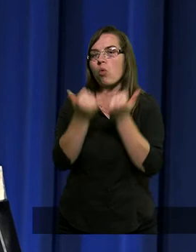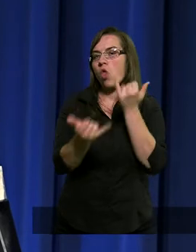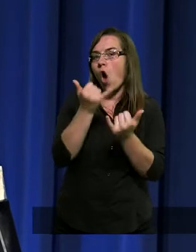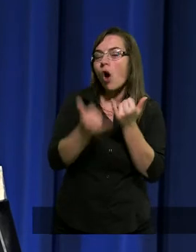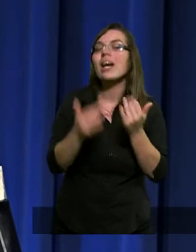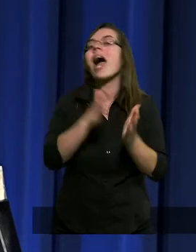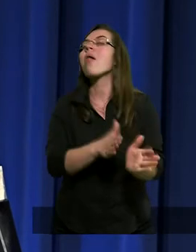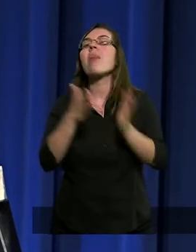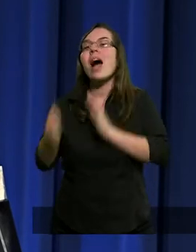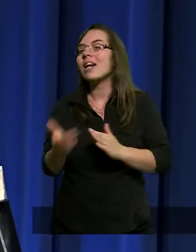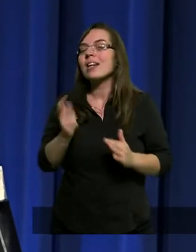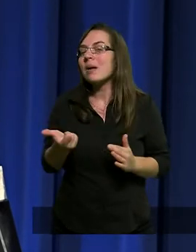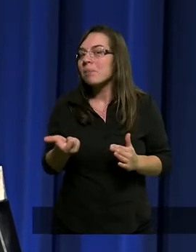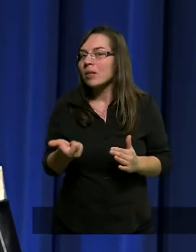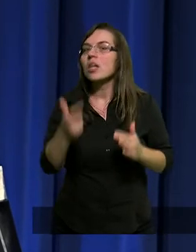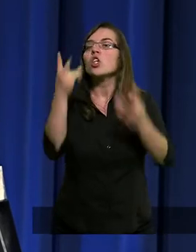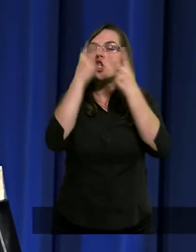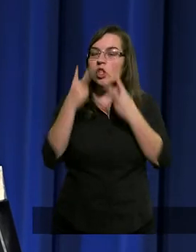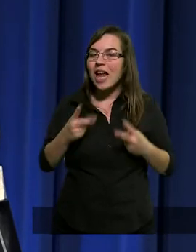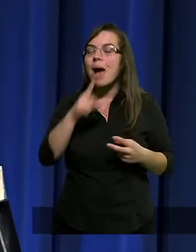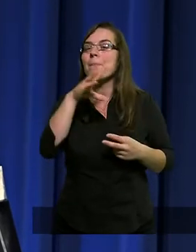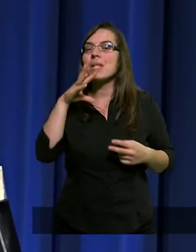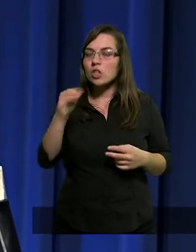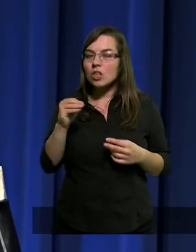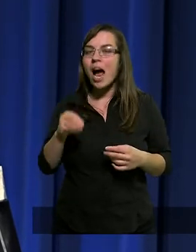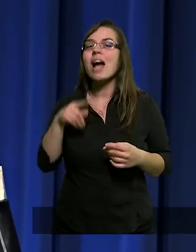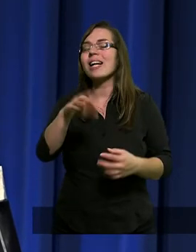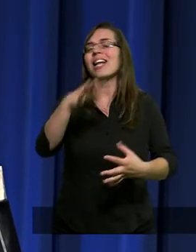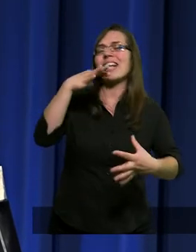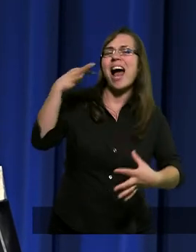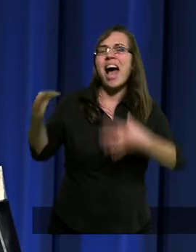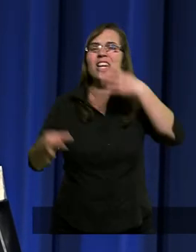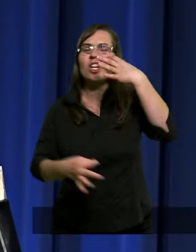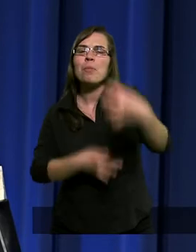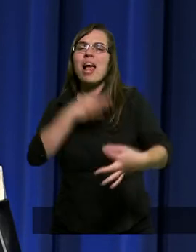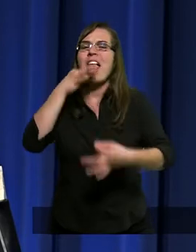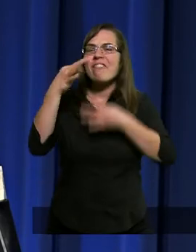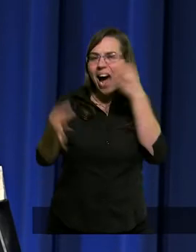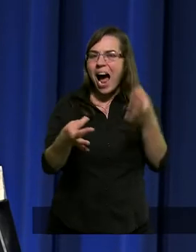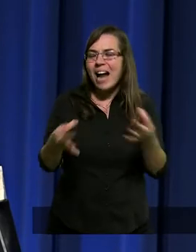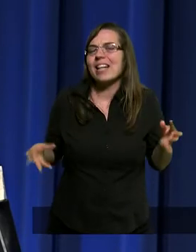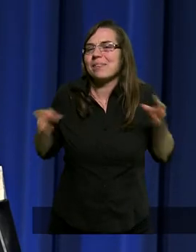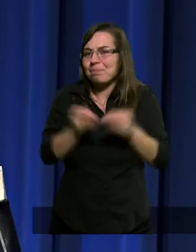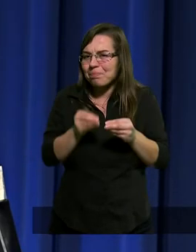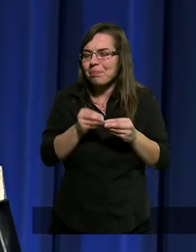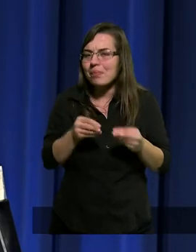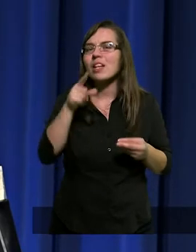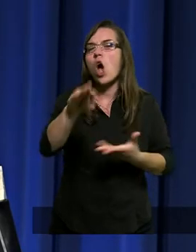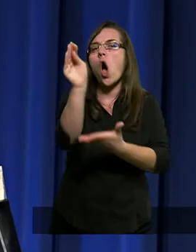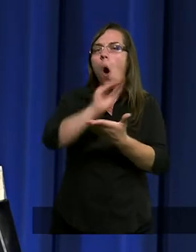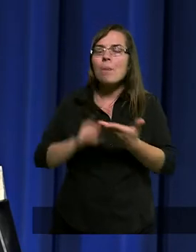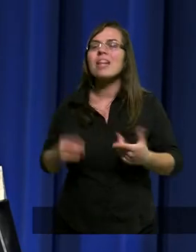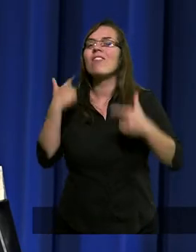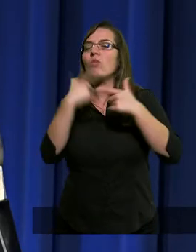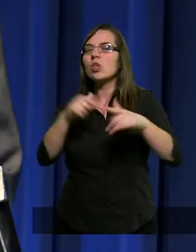a następnie czytamy, że zaśpiewali hymn, jest to opisane w